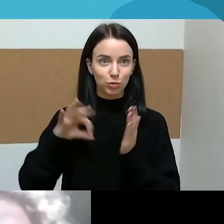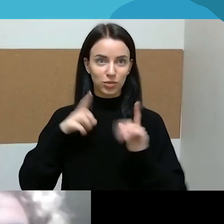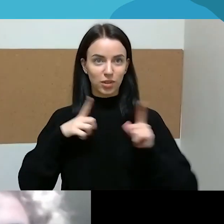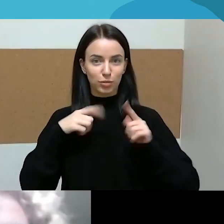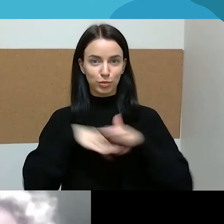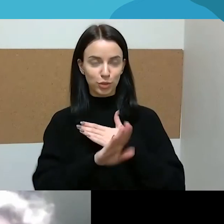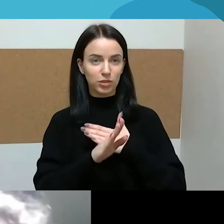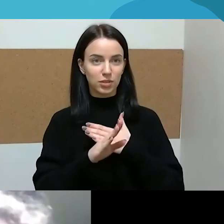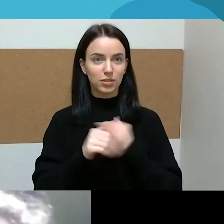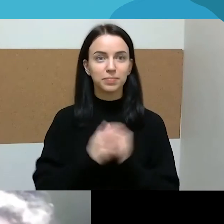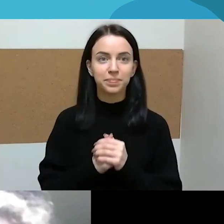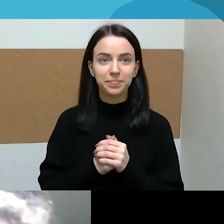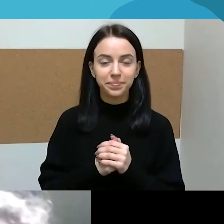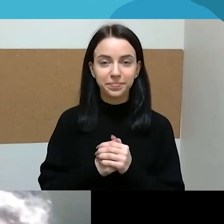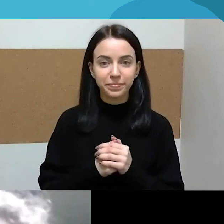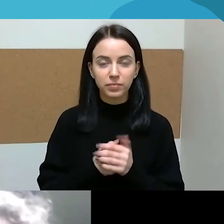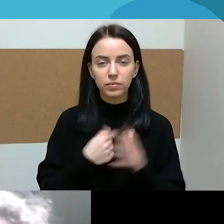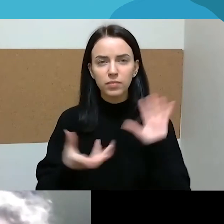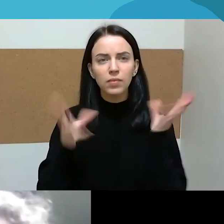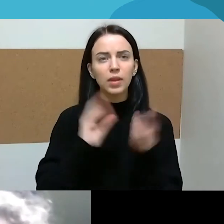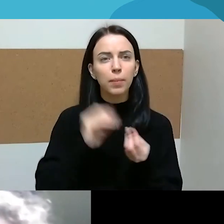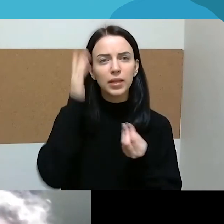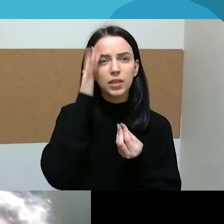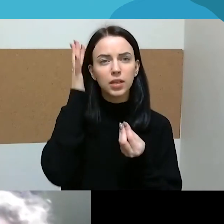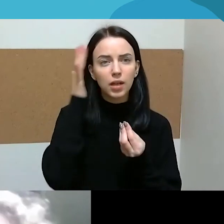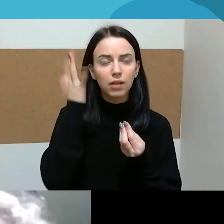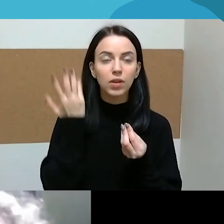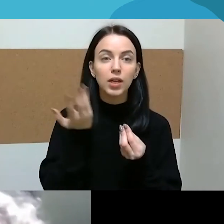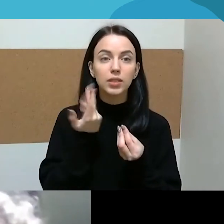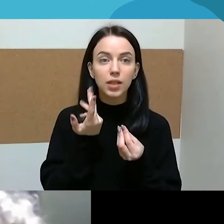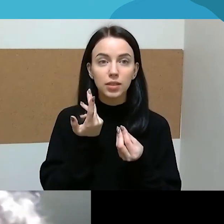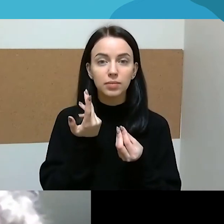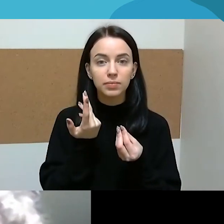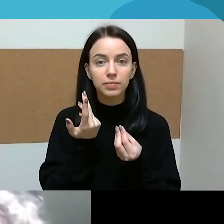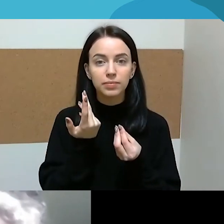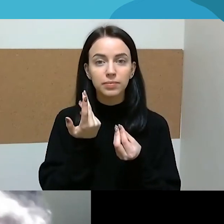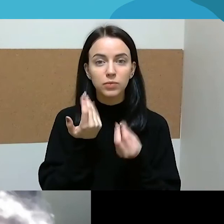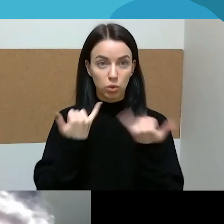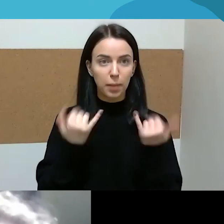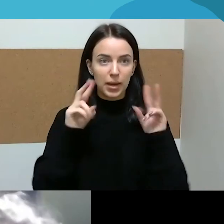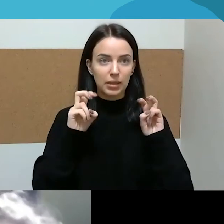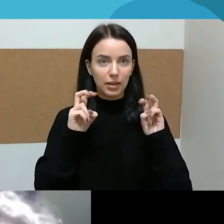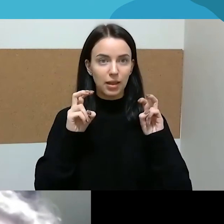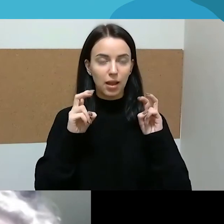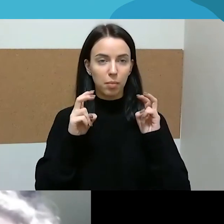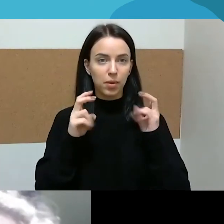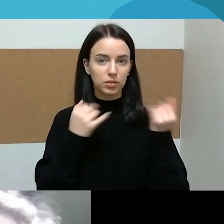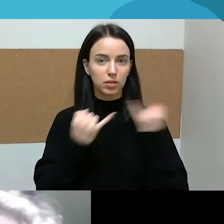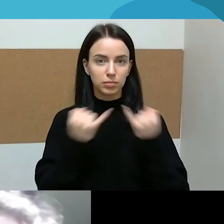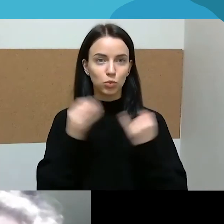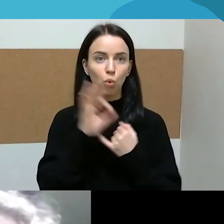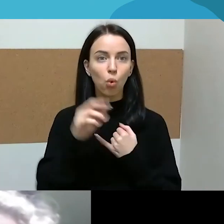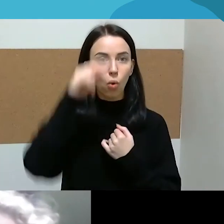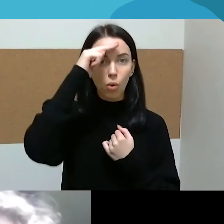Aš apskritai galvoju, kad šiame kontekste mes kaip ir kalbam apie tiečius, bet